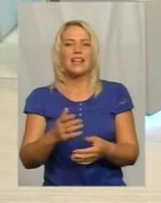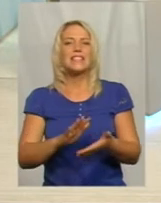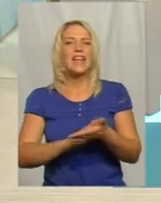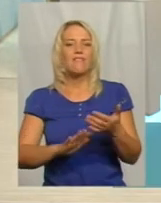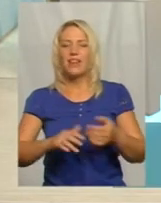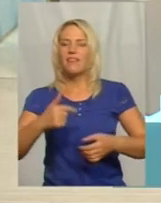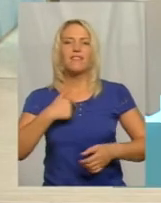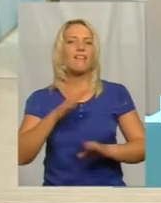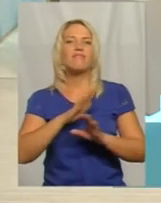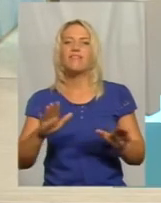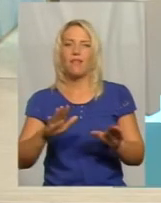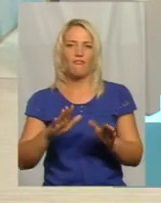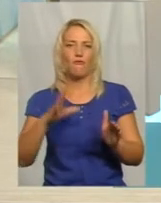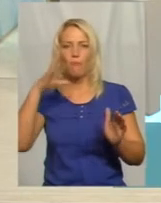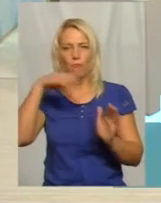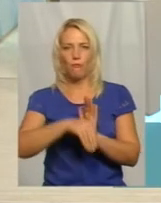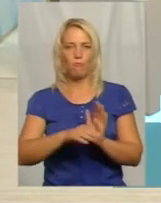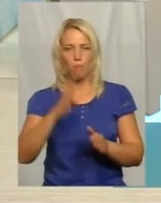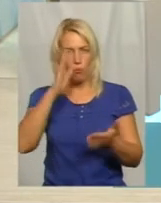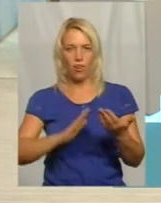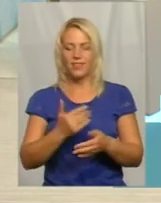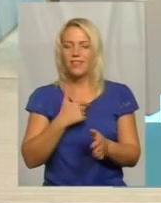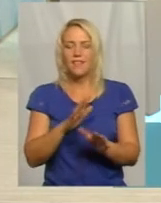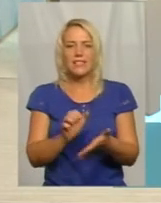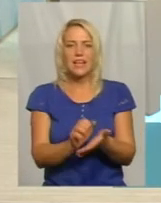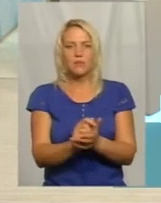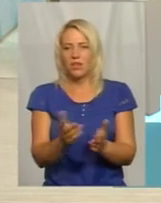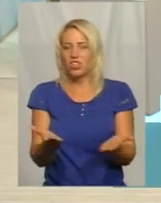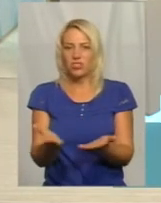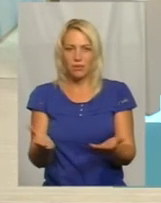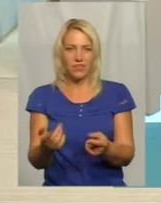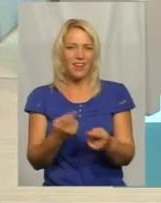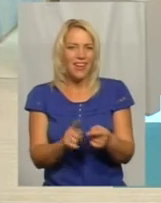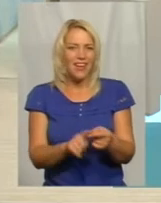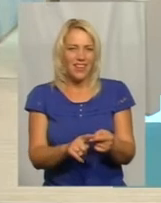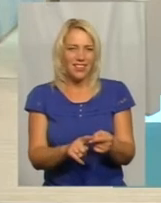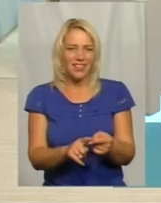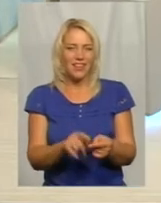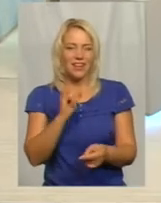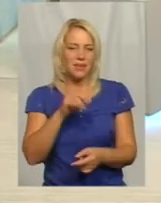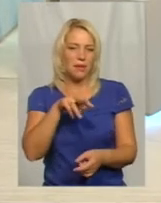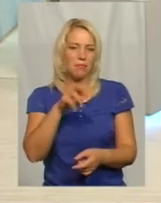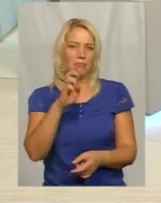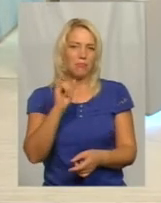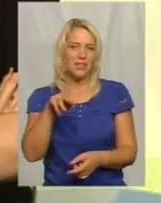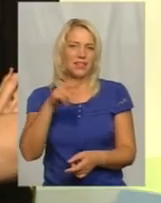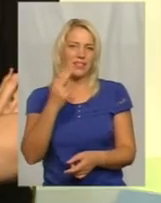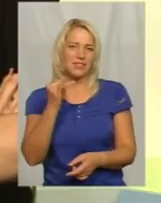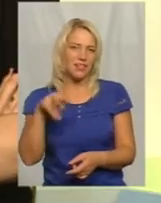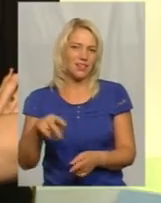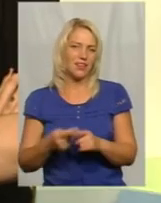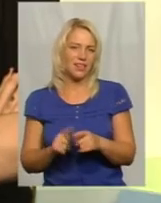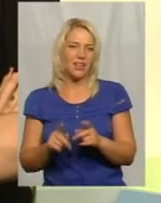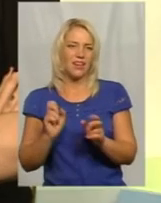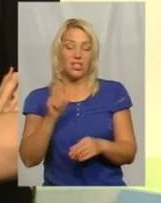политики, я там, занимаюсь чем-то» це заявлення імбецила, тому що чоловік займається чем-то